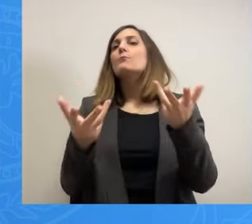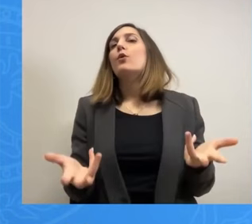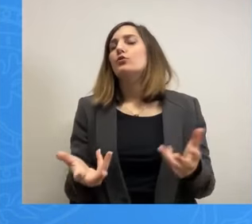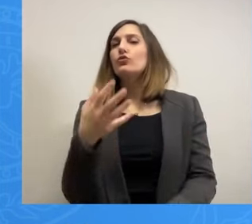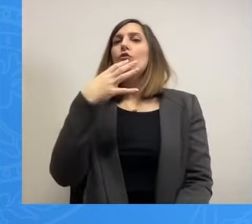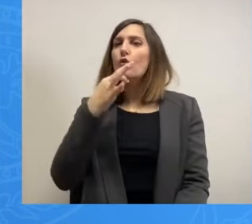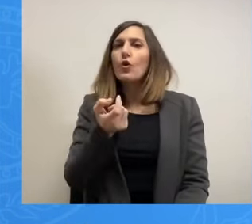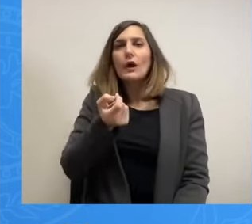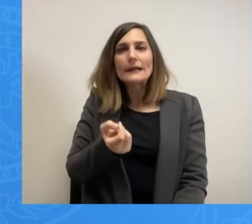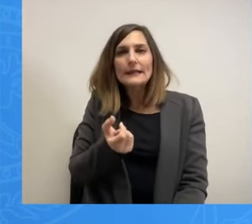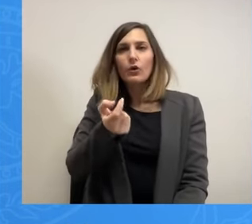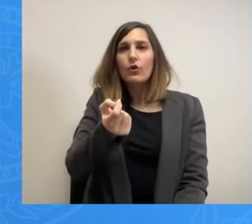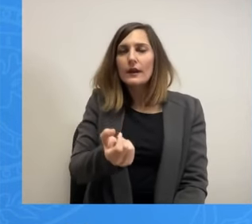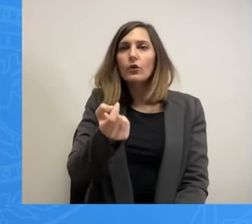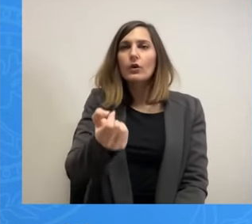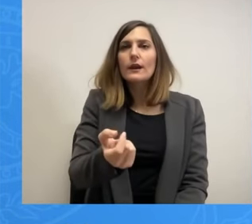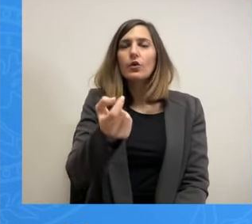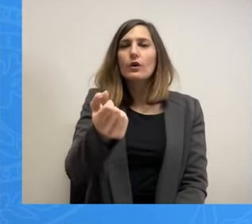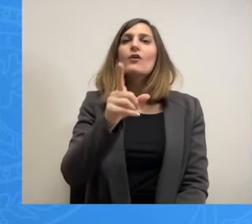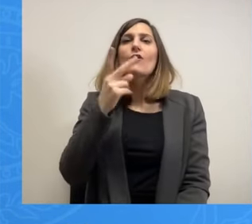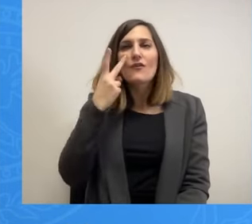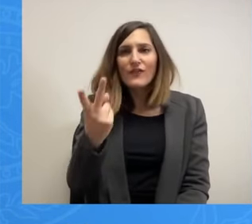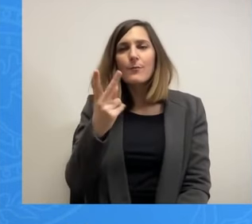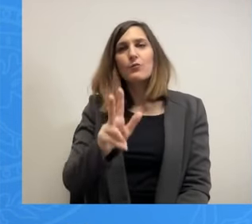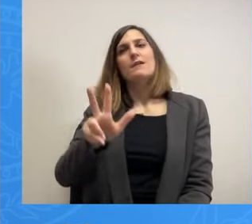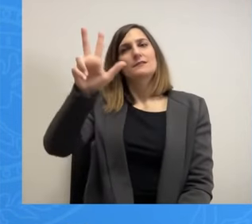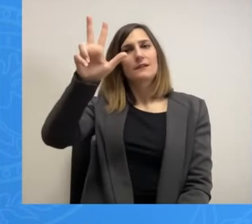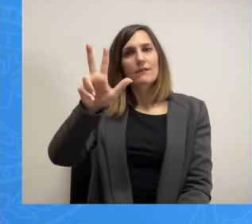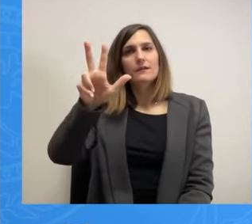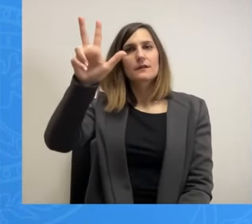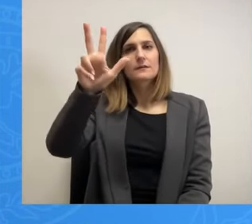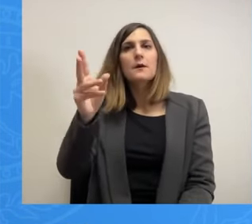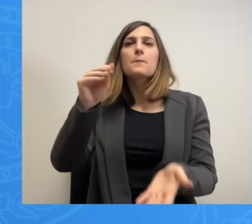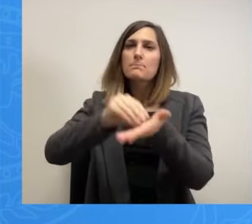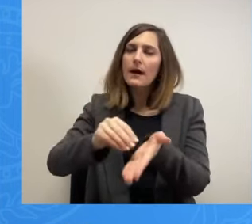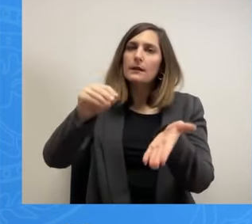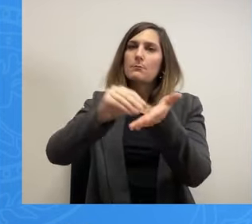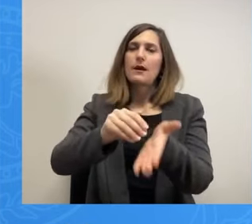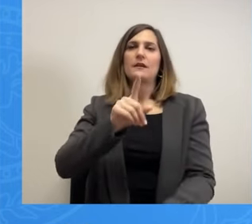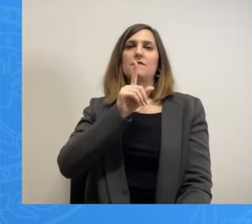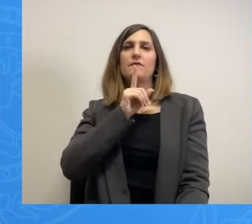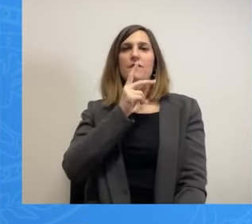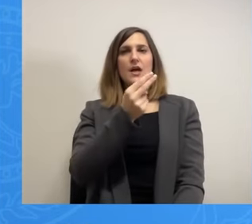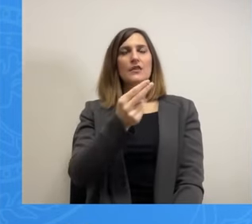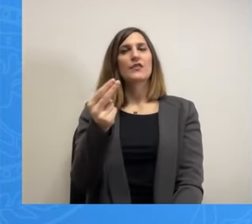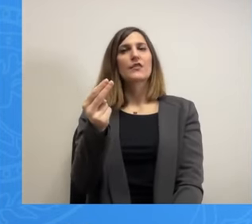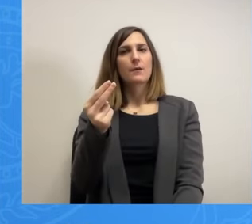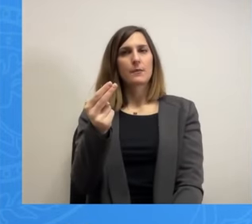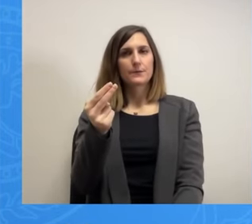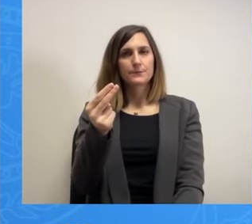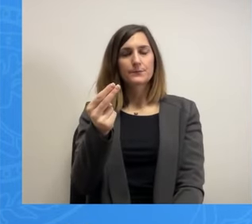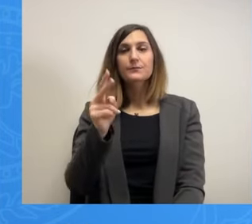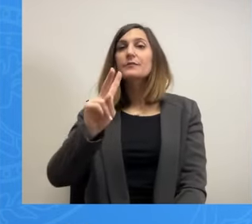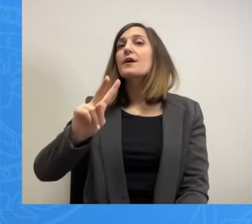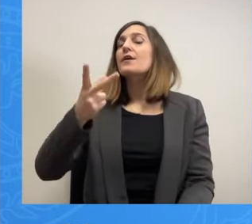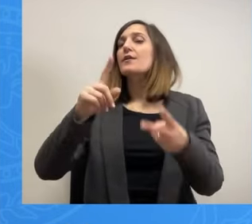έρχεται σε κάθε σχεδόν συνεδρίαση του Δημοτικού Συμβουλίου. Δεύτερο, επίσης πρέπει να γίνει συζήτηση